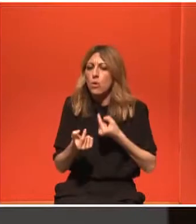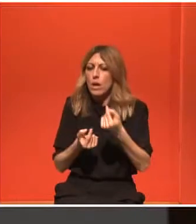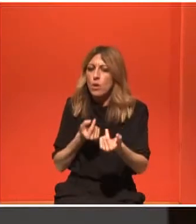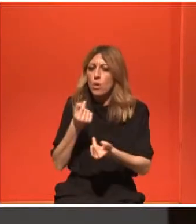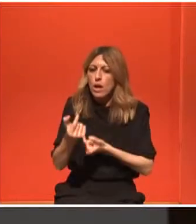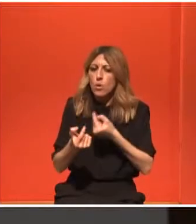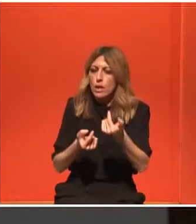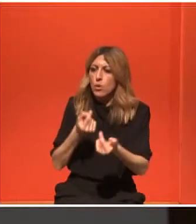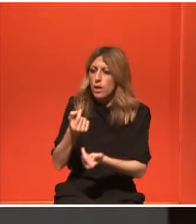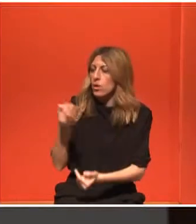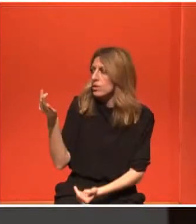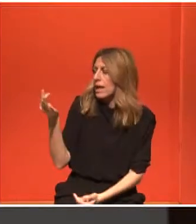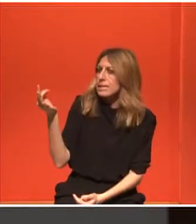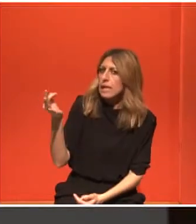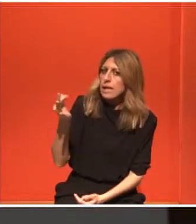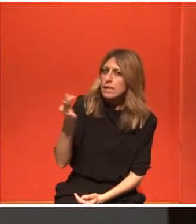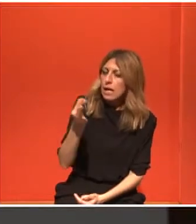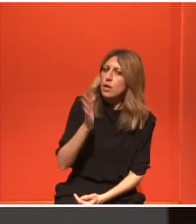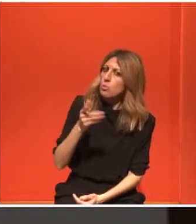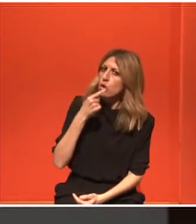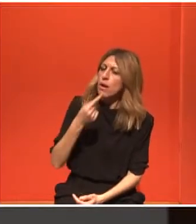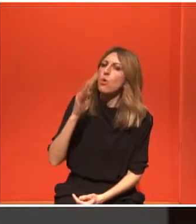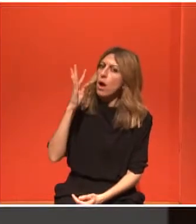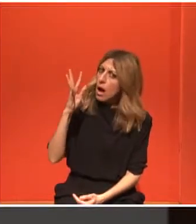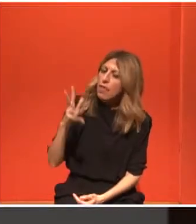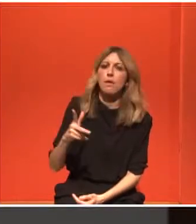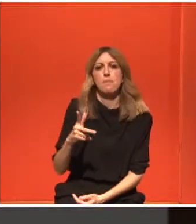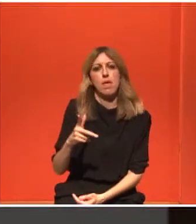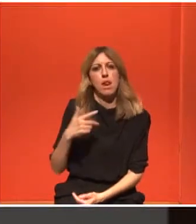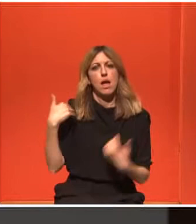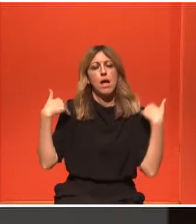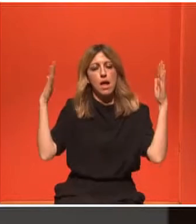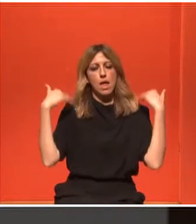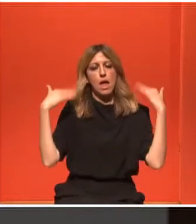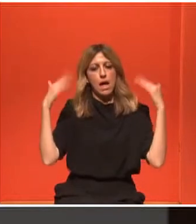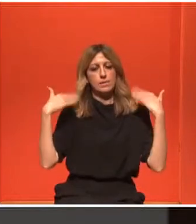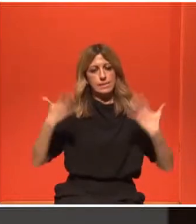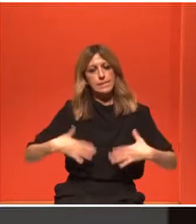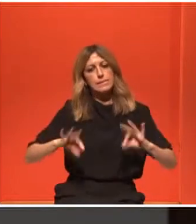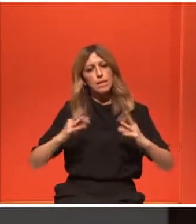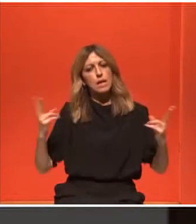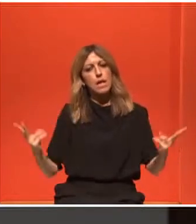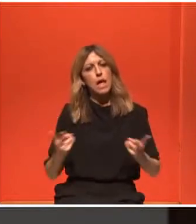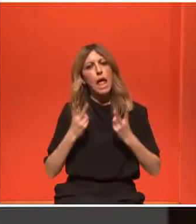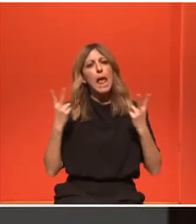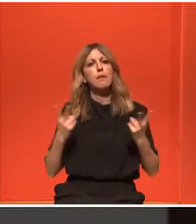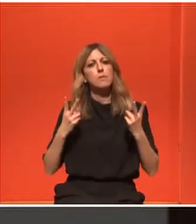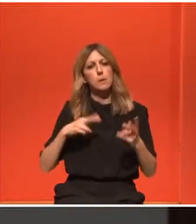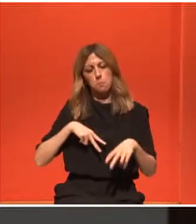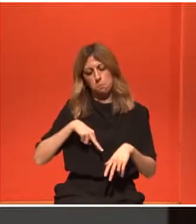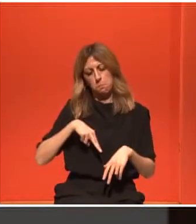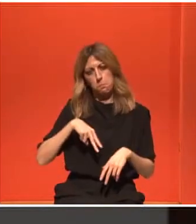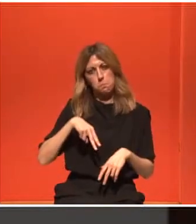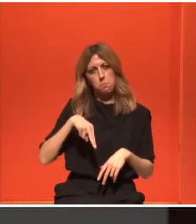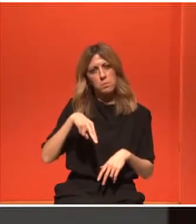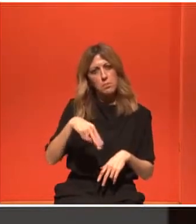συστηματικά, θα μπορούσα να πω και καθημερινά, διαλέγοντας πρωτόκολλα ήπιας, δηλαδή να ξεκινήσουμε από ένα περπάτημα το οποίο